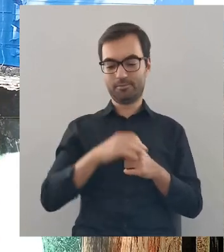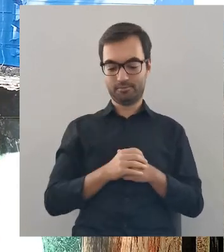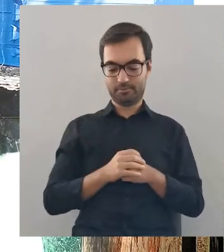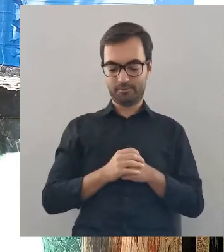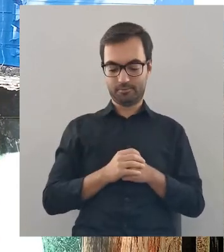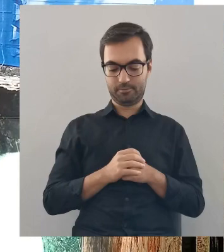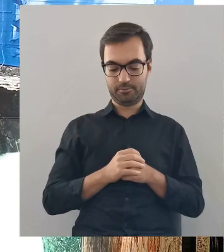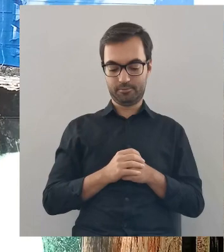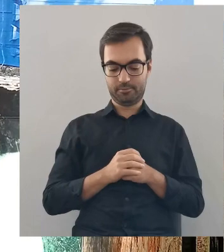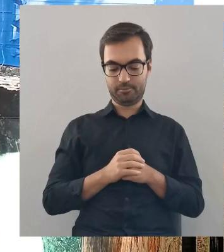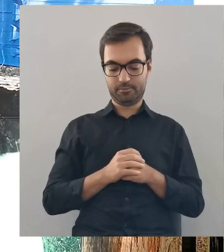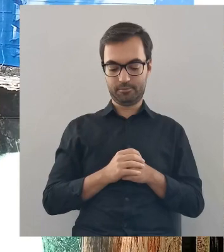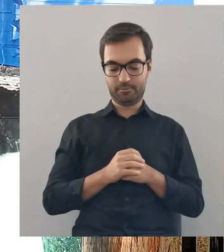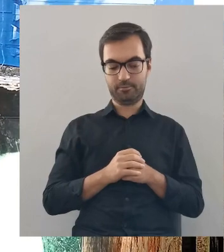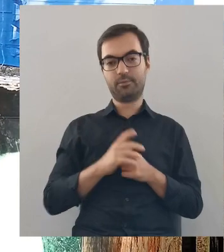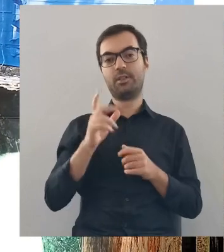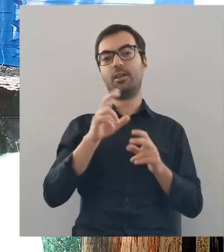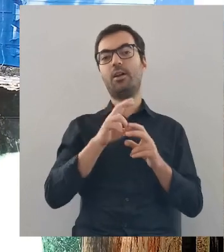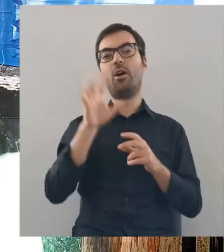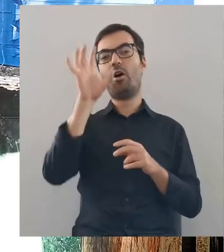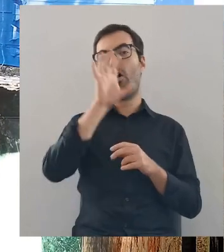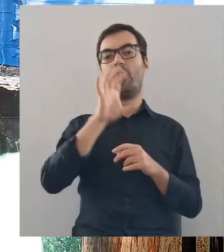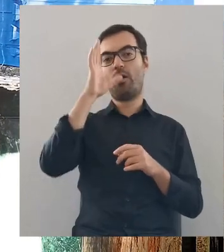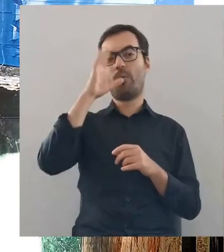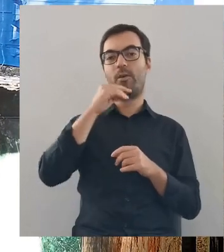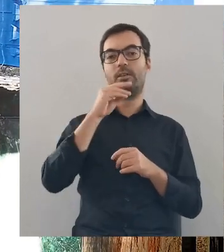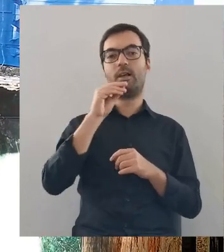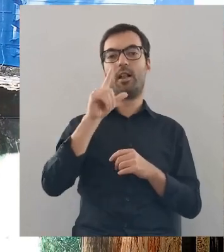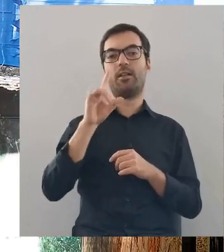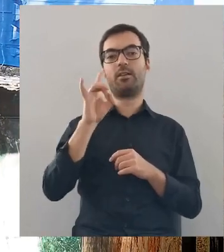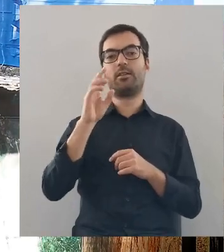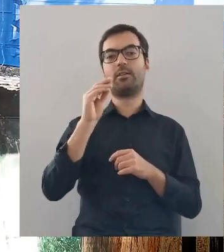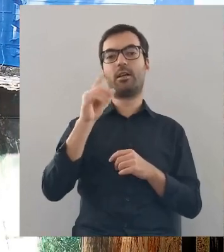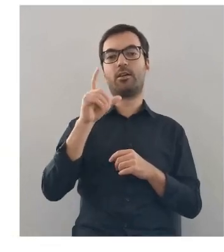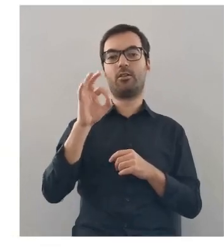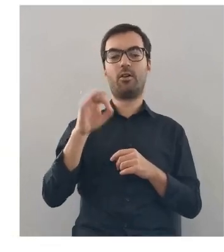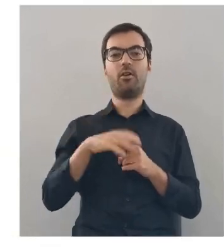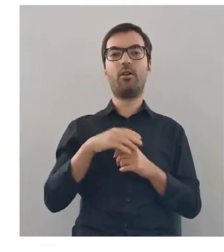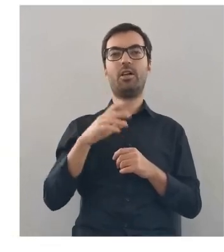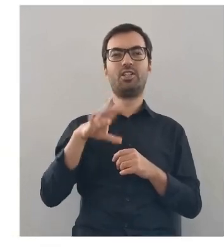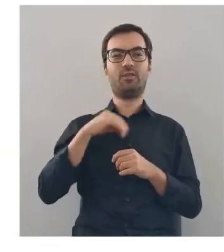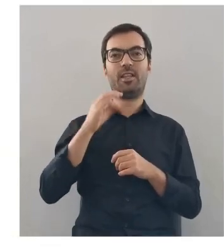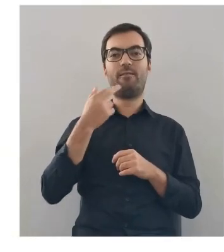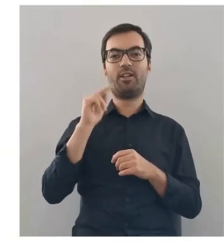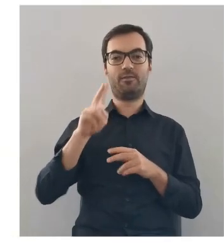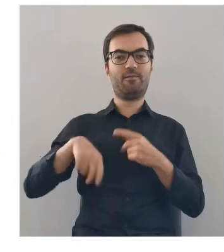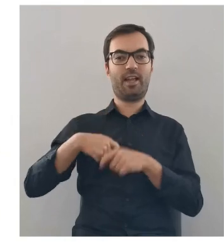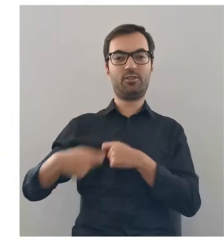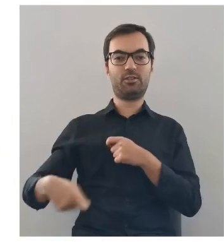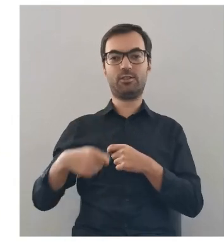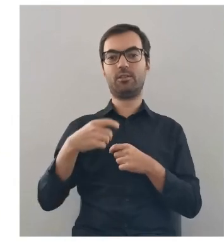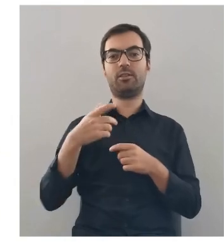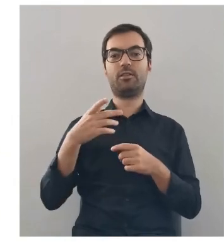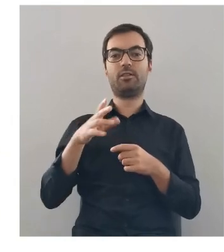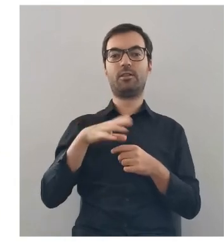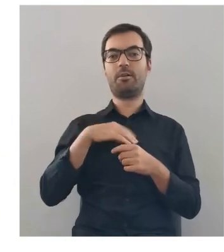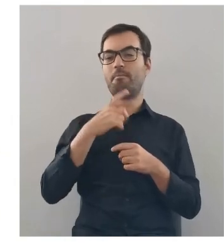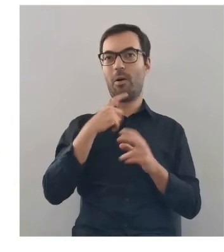tylko niezmiernie, że na oglądanie obrazu El Greca, ekstaza św. Franciszka,